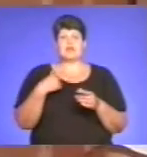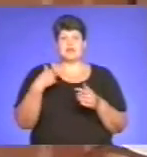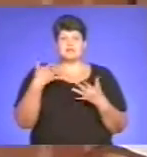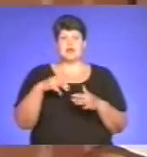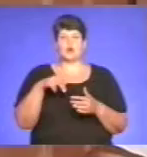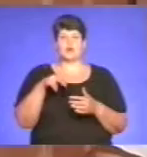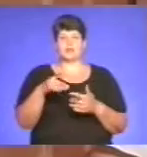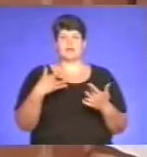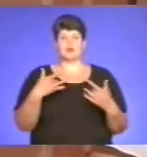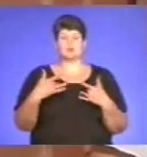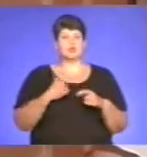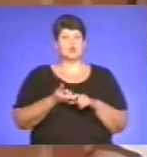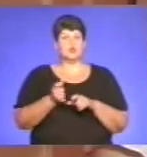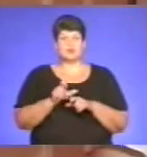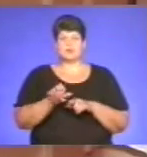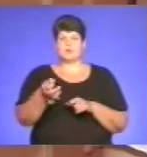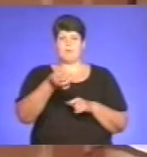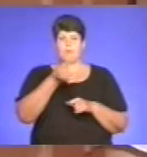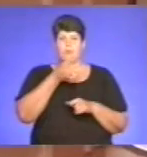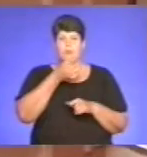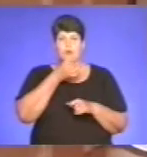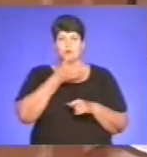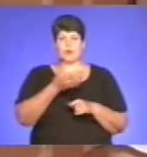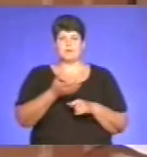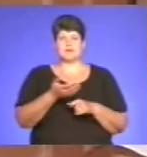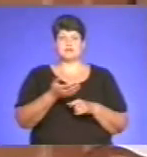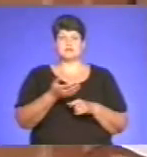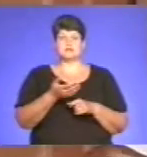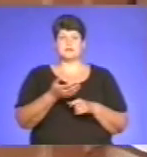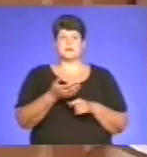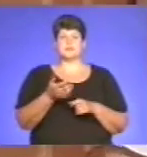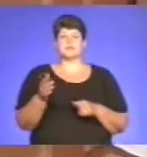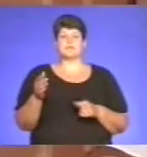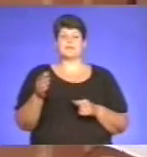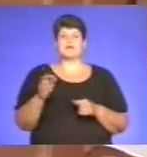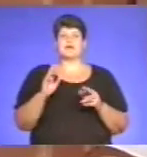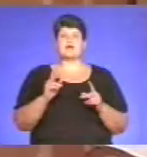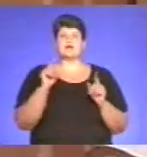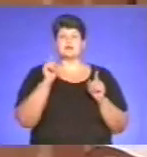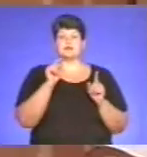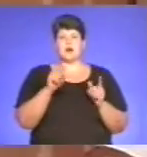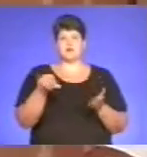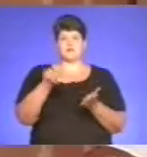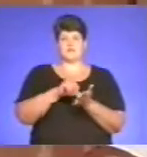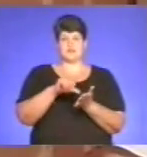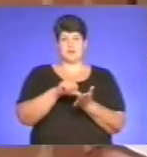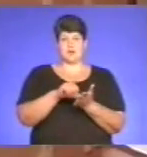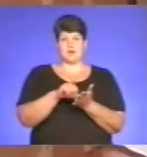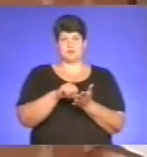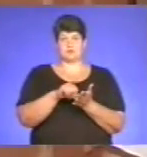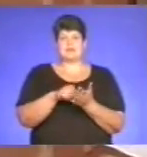концерти. Мені дуже подобається, що там виступають.